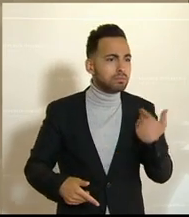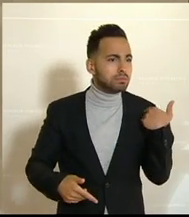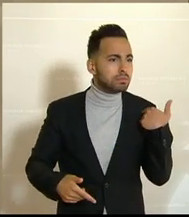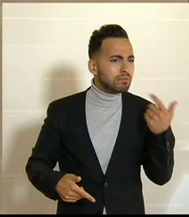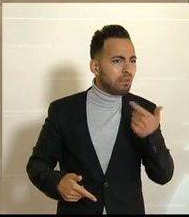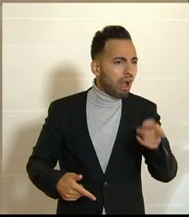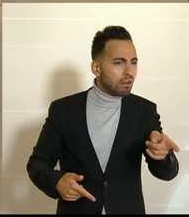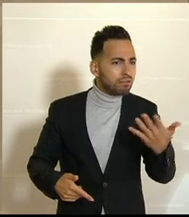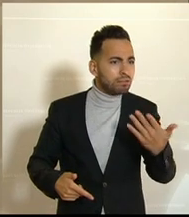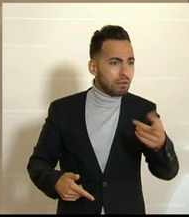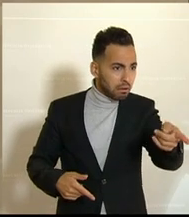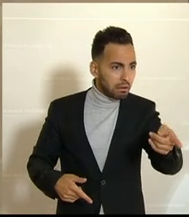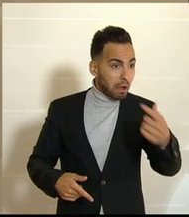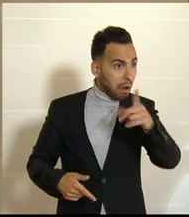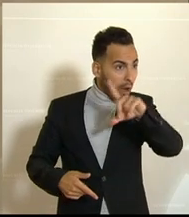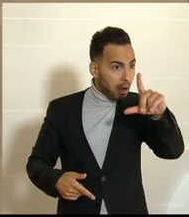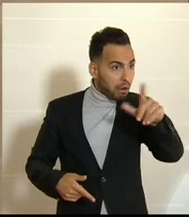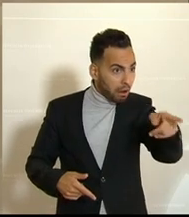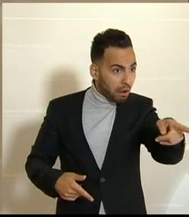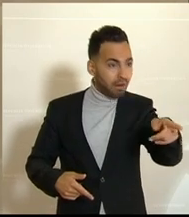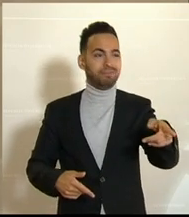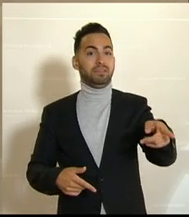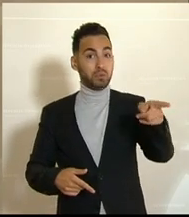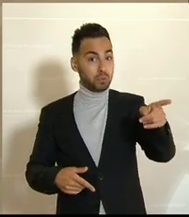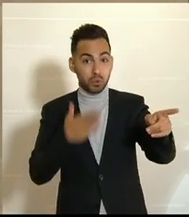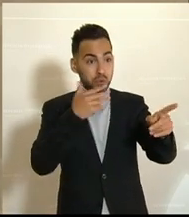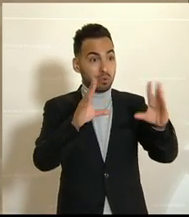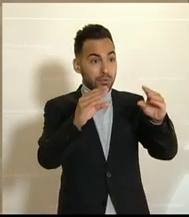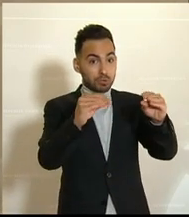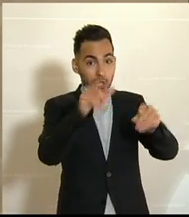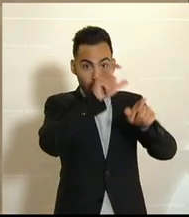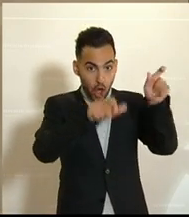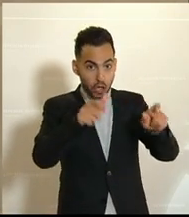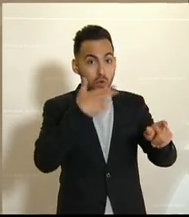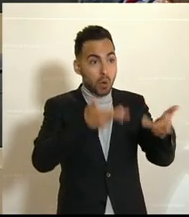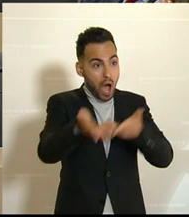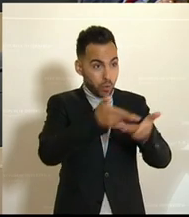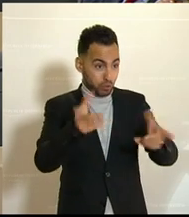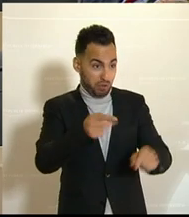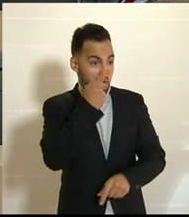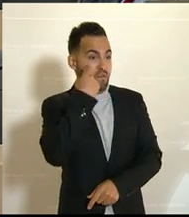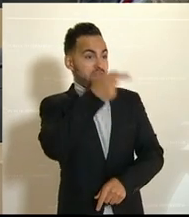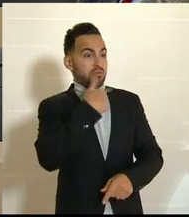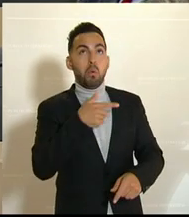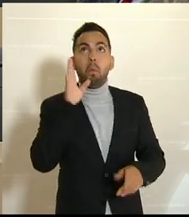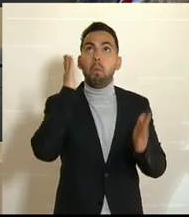Ich weiß nicht, da... Ja, Sie gehen anscheinend nicht zu den Leuten, weil sonst würden Sie das auch hören, meine Damen und Herren.